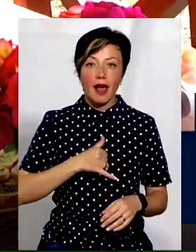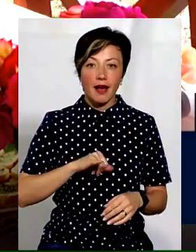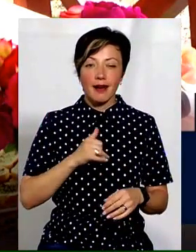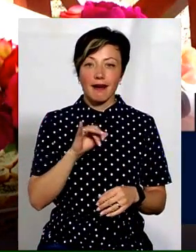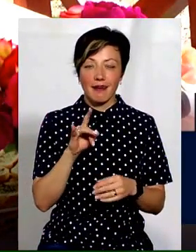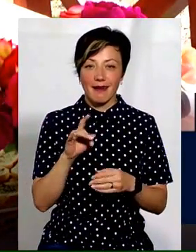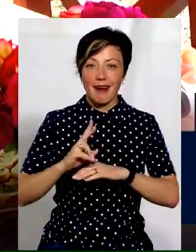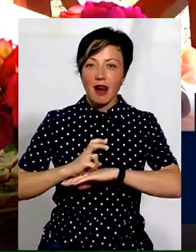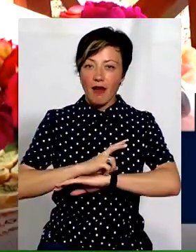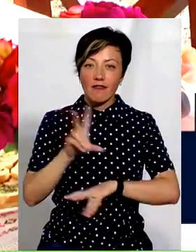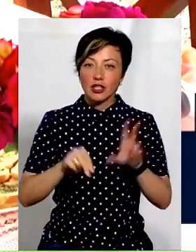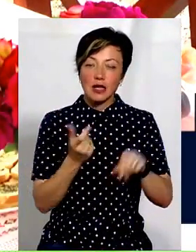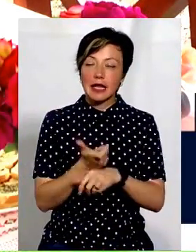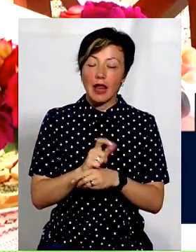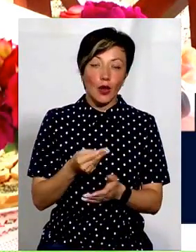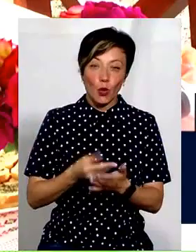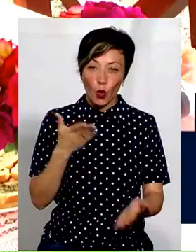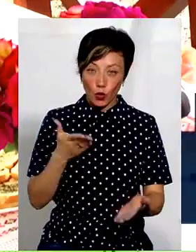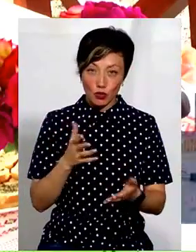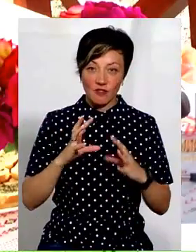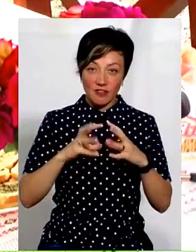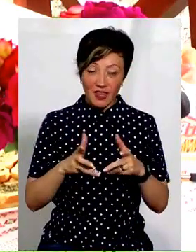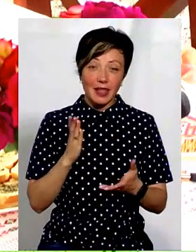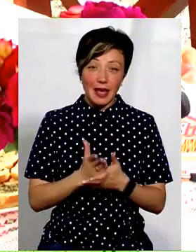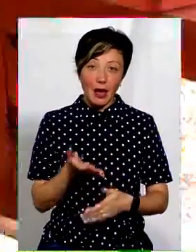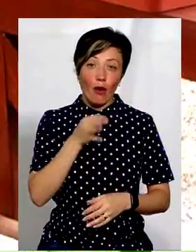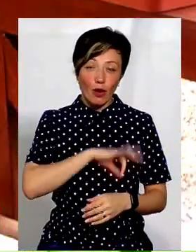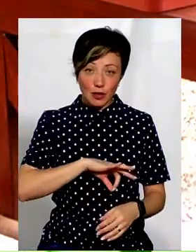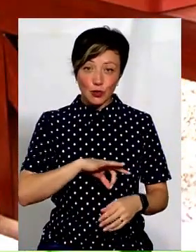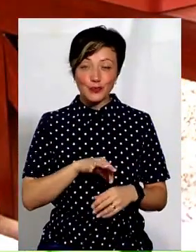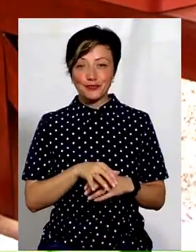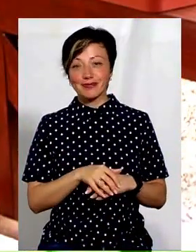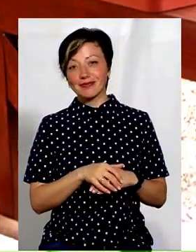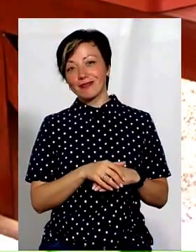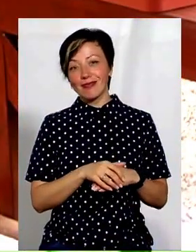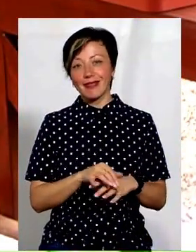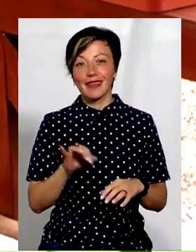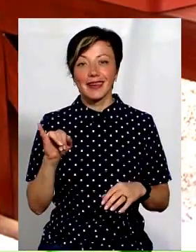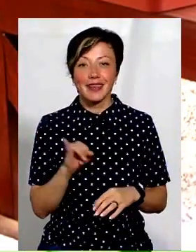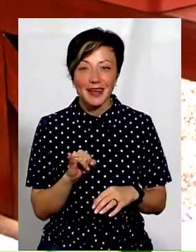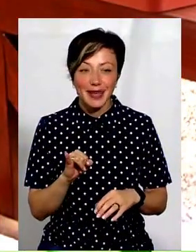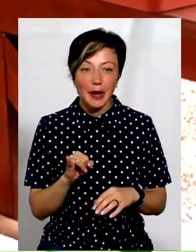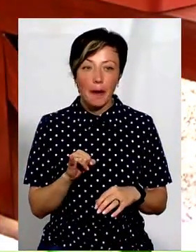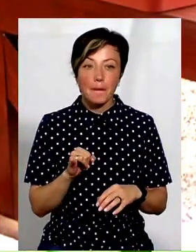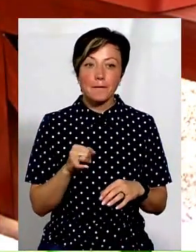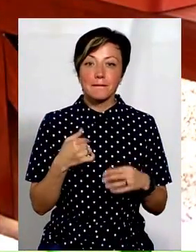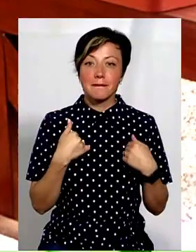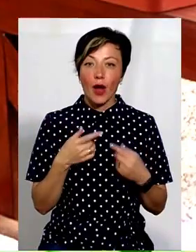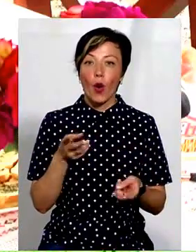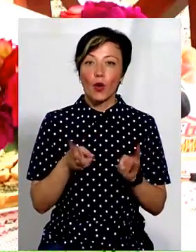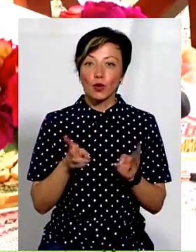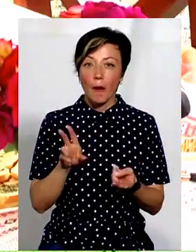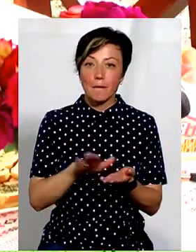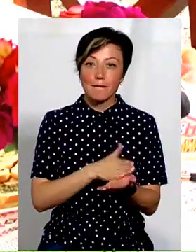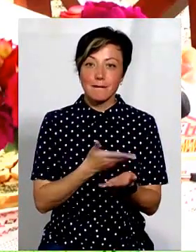яка вважається найдорожчою у світі і є дуже корисною. І також ми готуємо паштет з філе равлика.